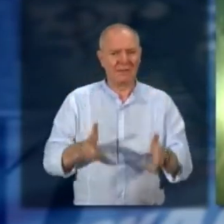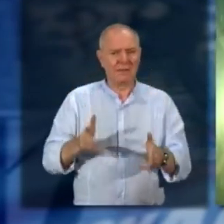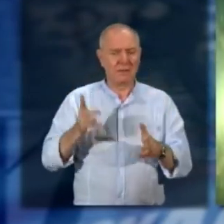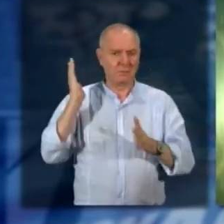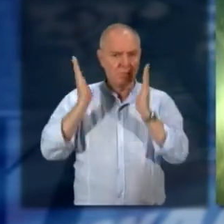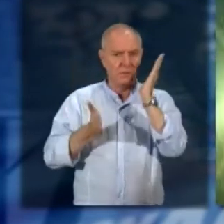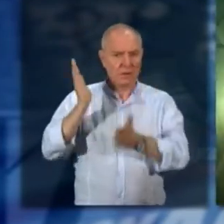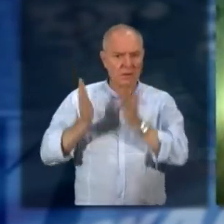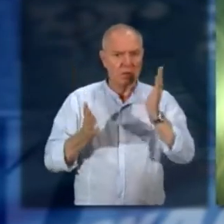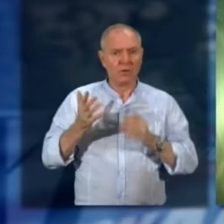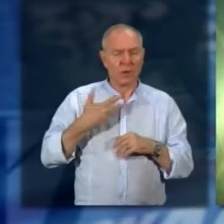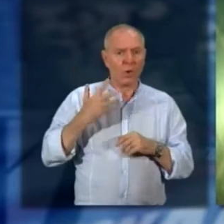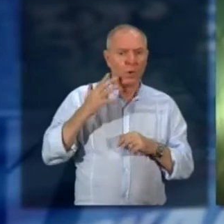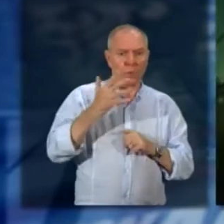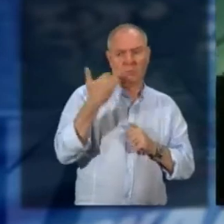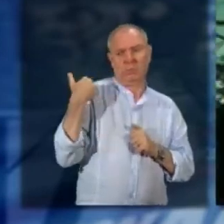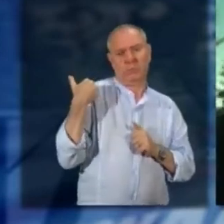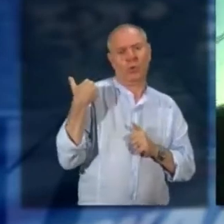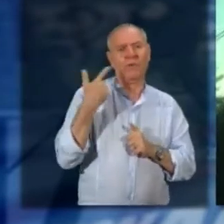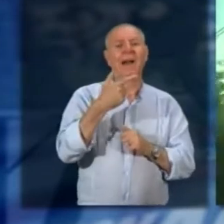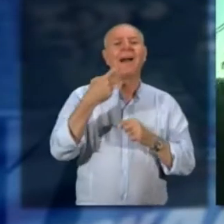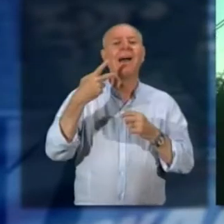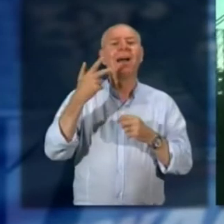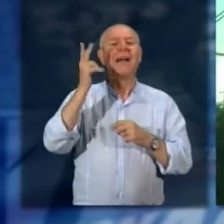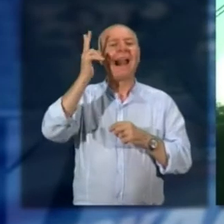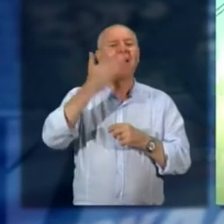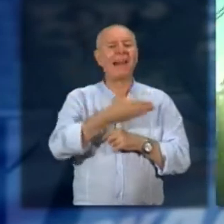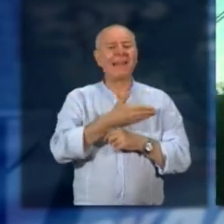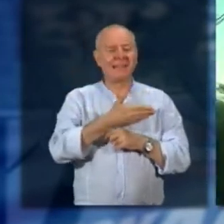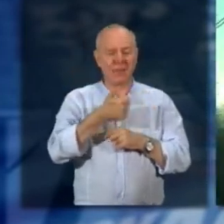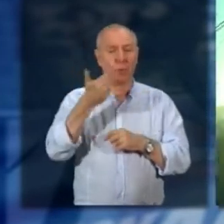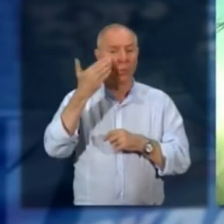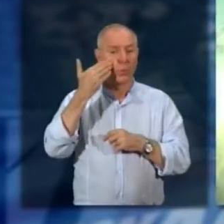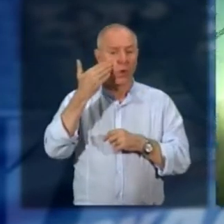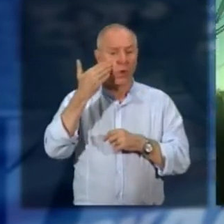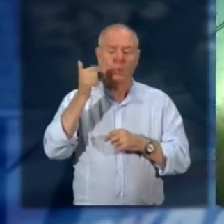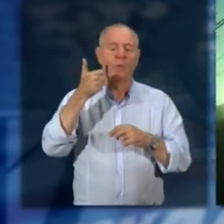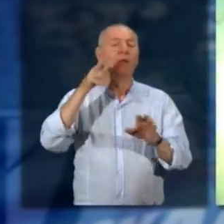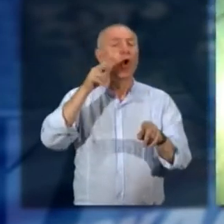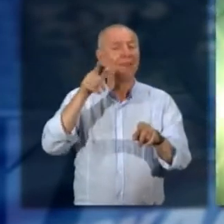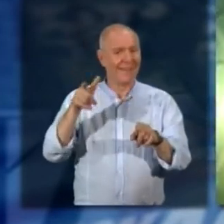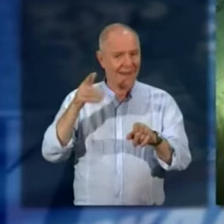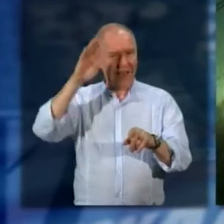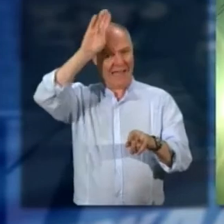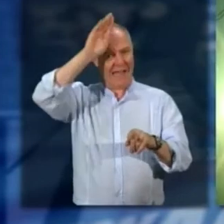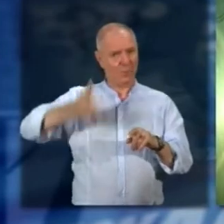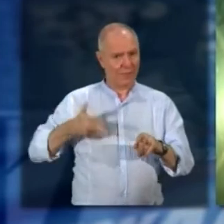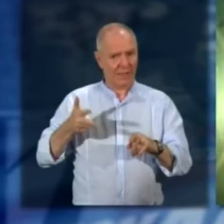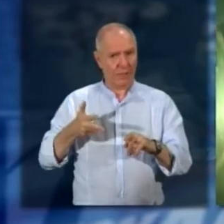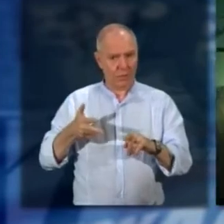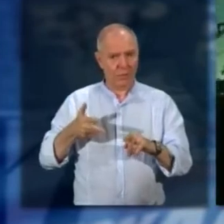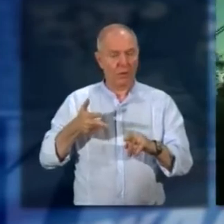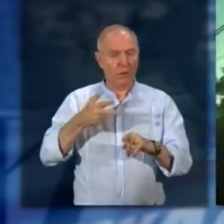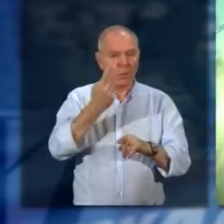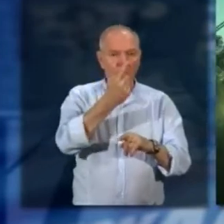Domodossola Gallarate Milano risale pochi giorni fa, quando un capotreno donna di 31 anni è finita in ospedale perché è presa a pugni e calci da un